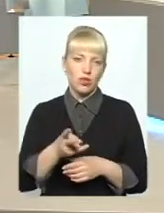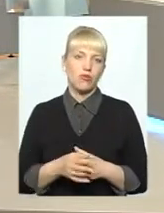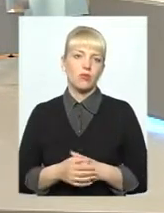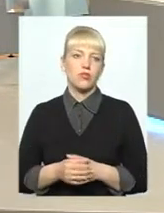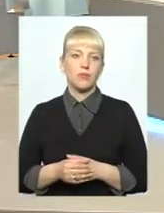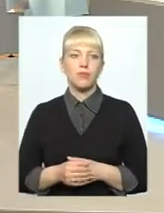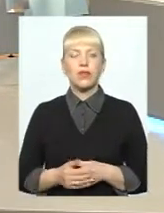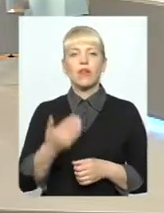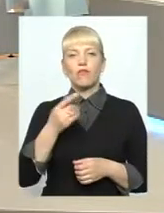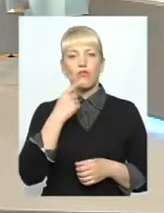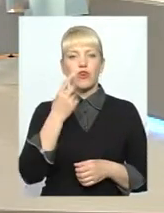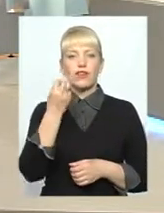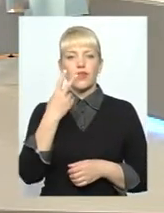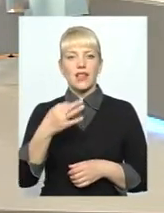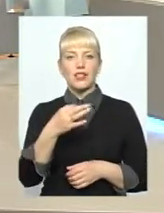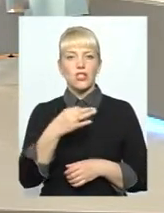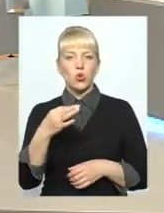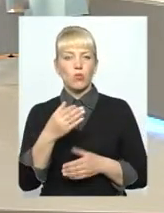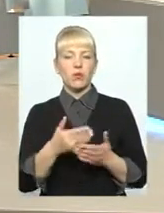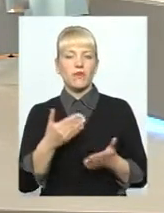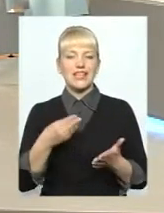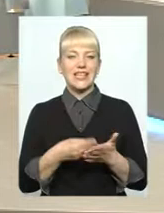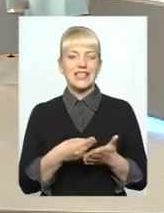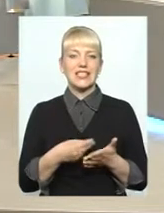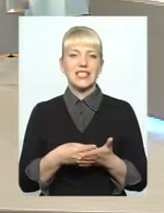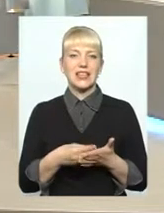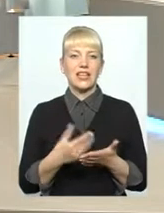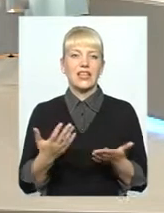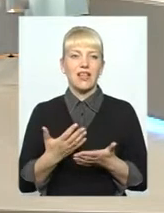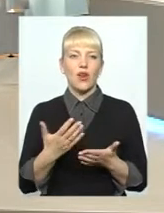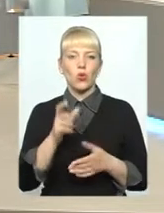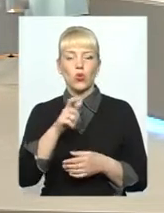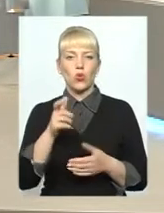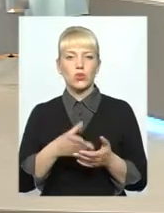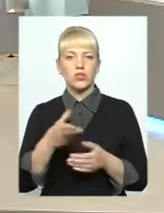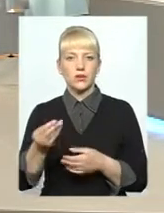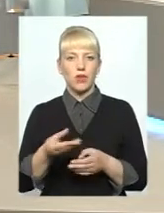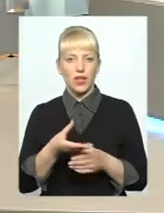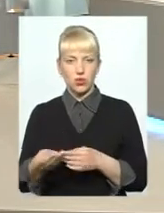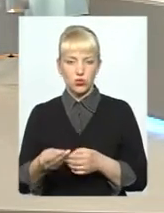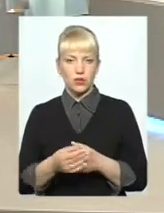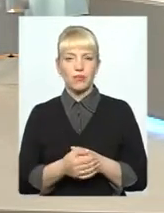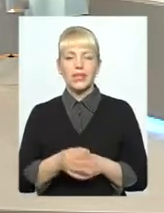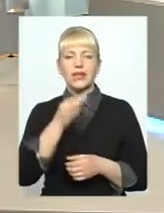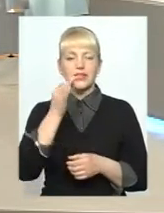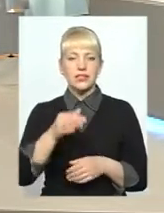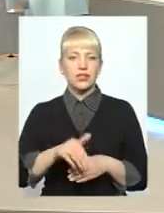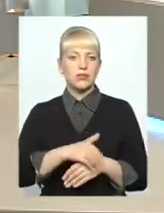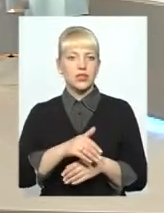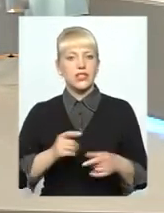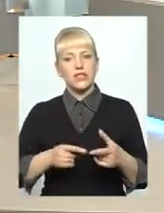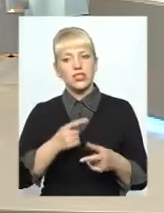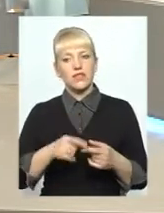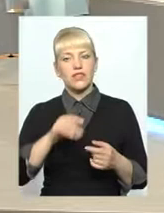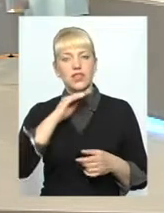12 копійок від ціни, яку люди сплачують. Скажіть, будь ласка, чи вистачає